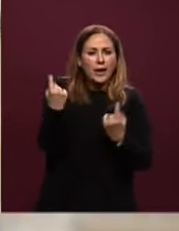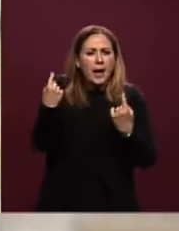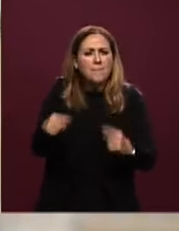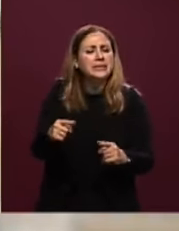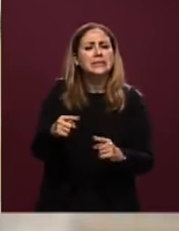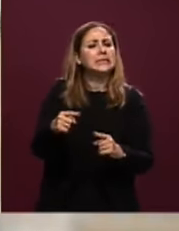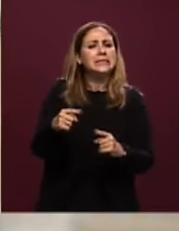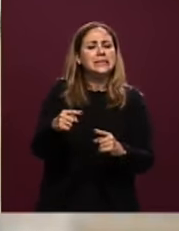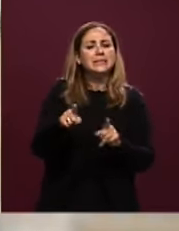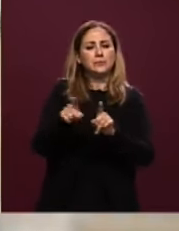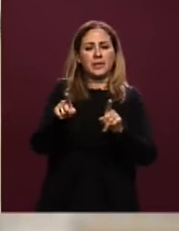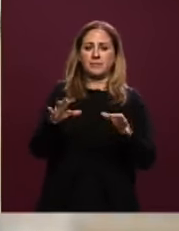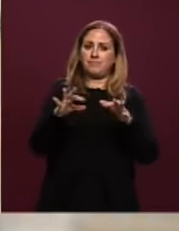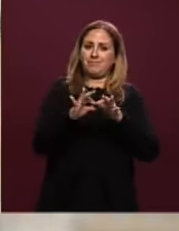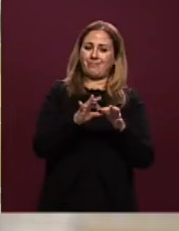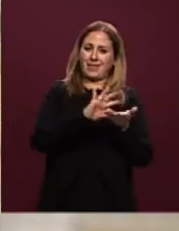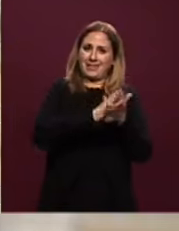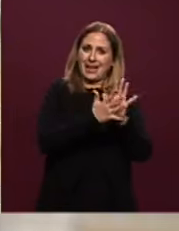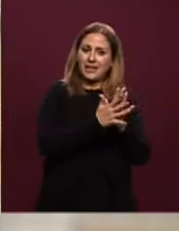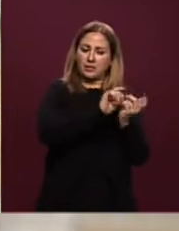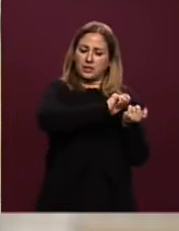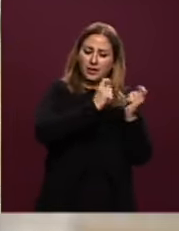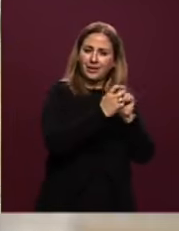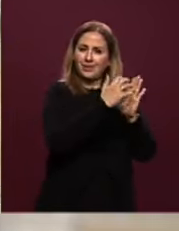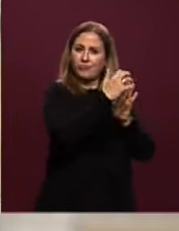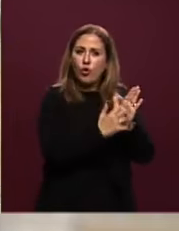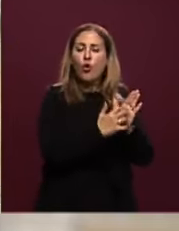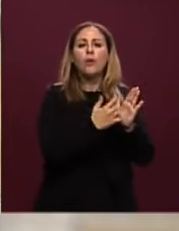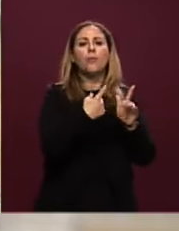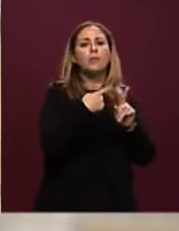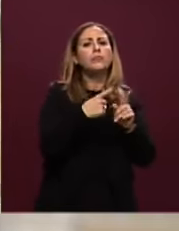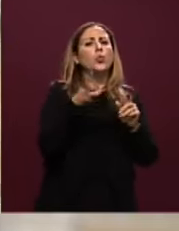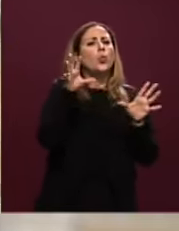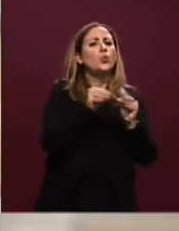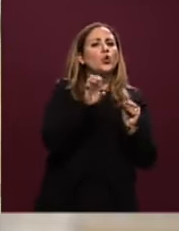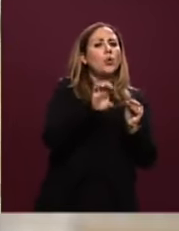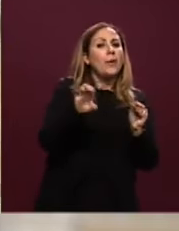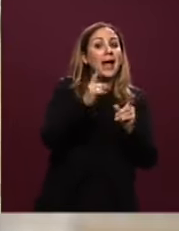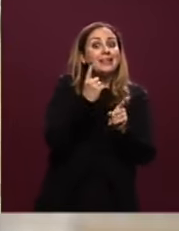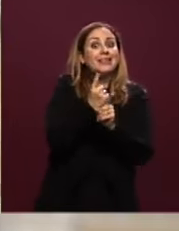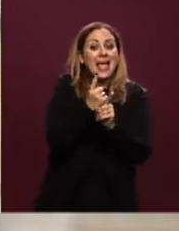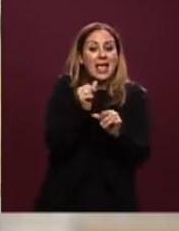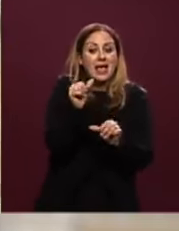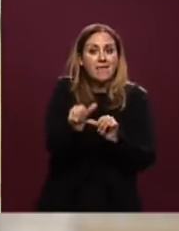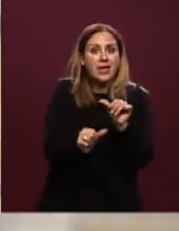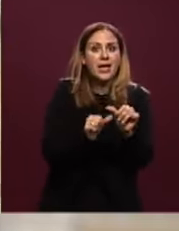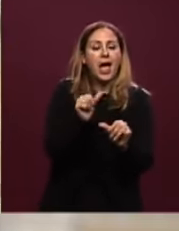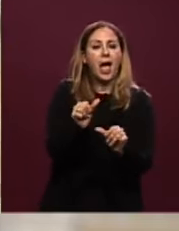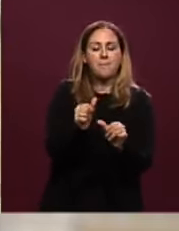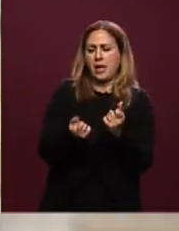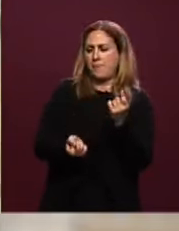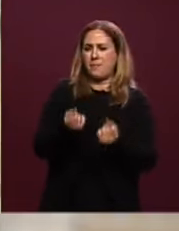rispetto alla riforma dei trattati, rispetto a come l'Unione Europea dovrebbe trasformarsi di fronte ai problemi